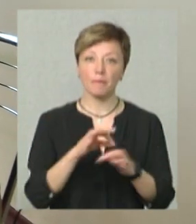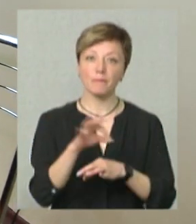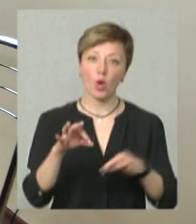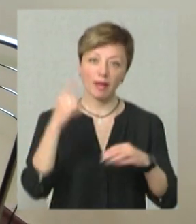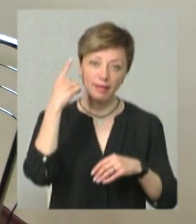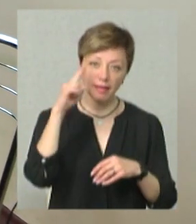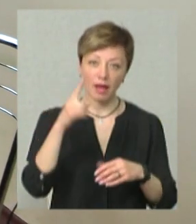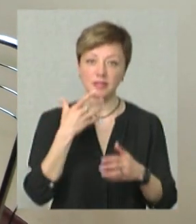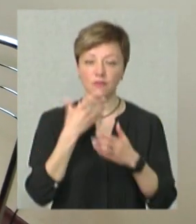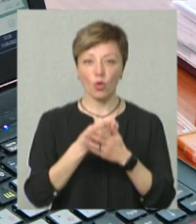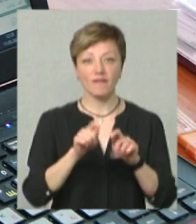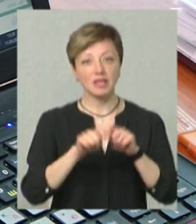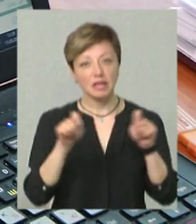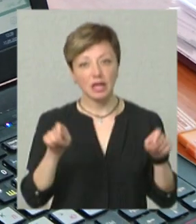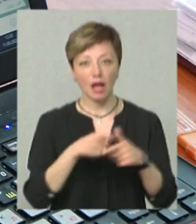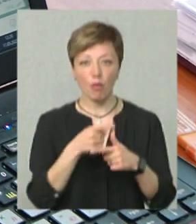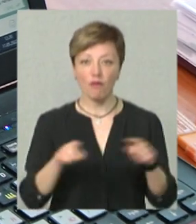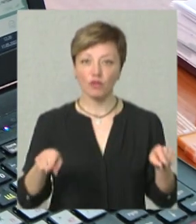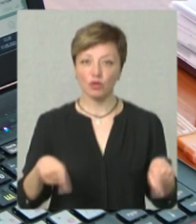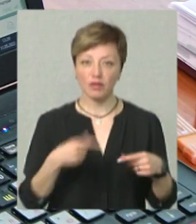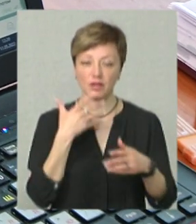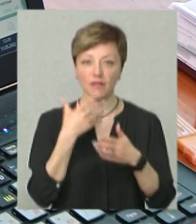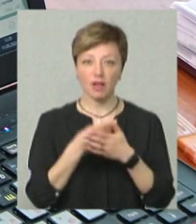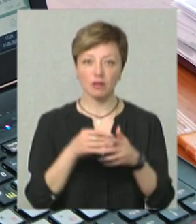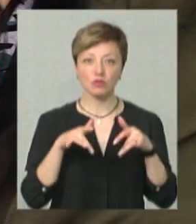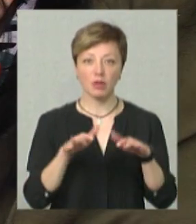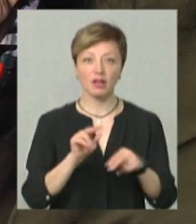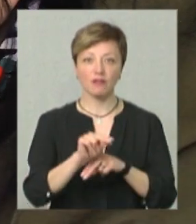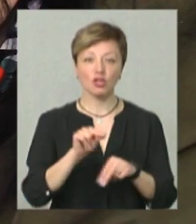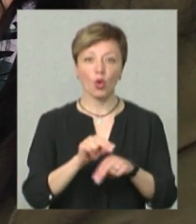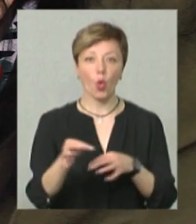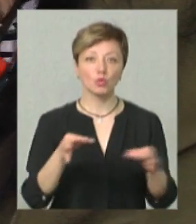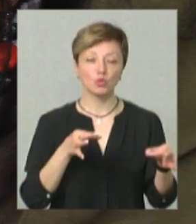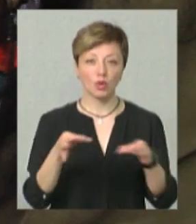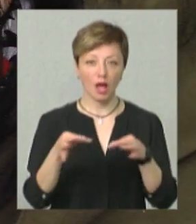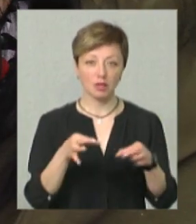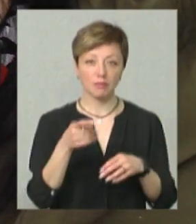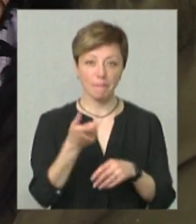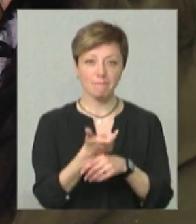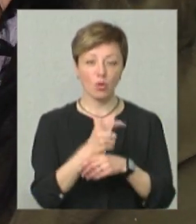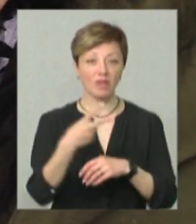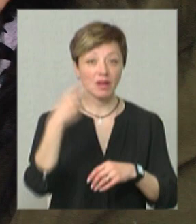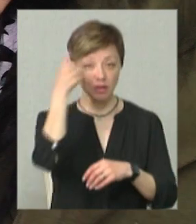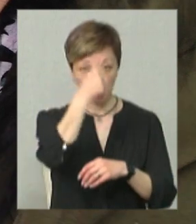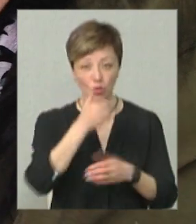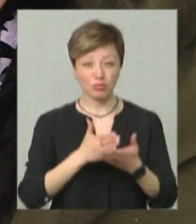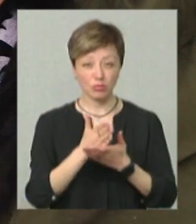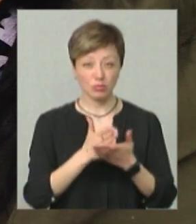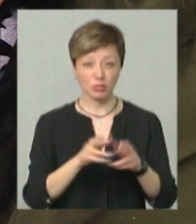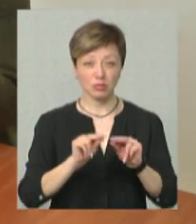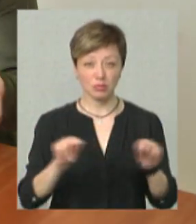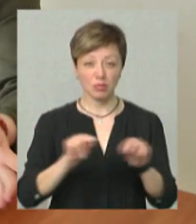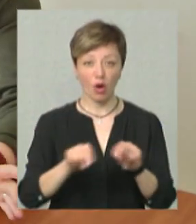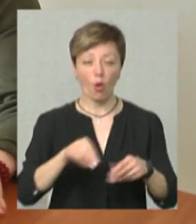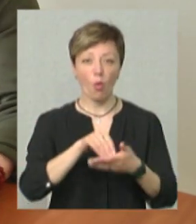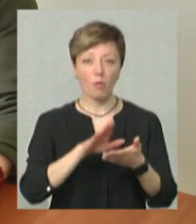відкрити чи відновити власну справу, у коворкінг-центрі навчатиме бізнес-консультант Альона Коровська. За її словами, вона понад 20 років викадала обліки аудит